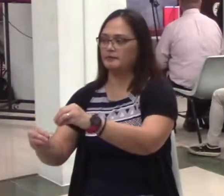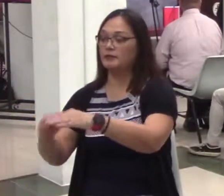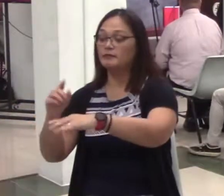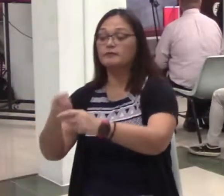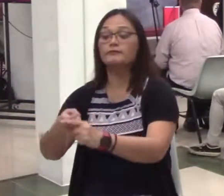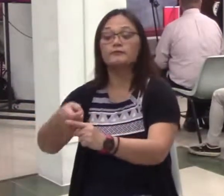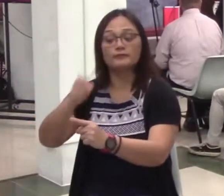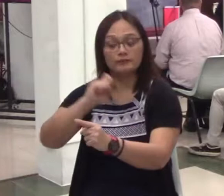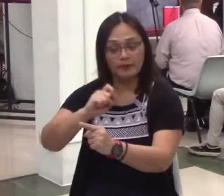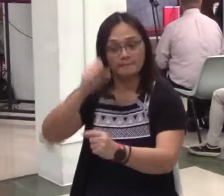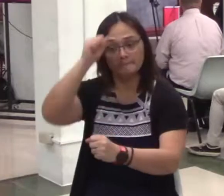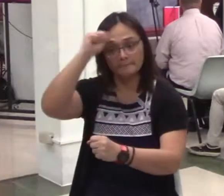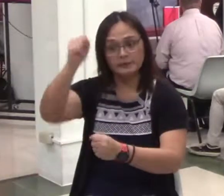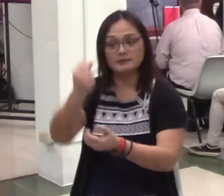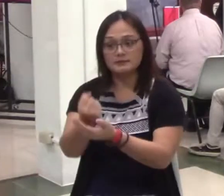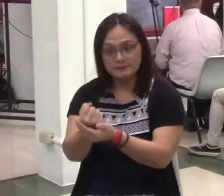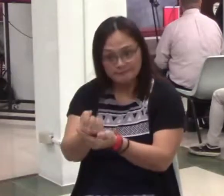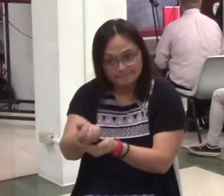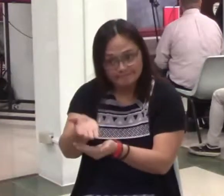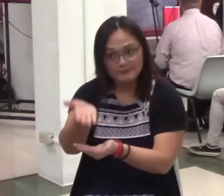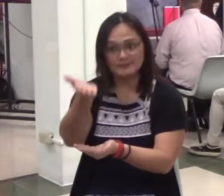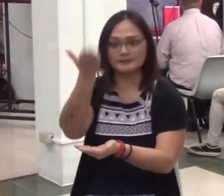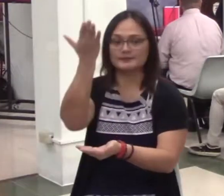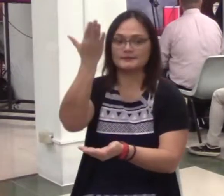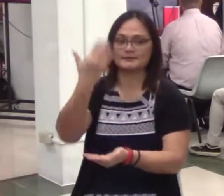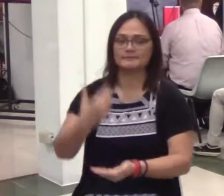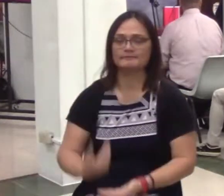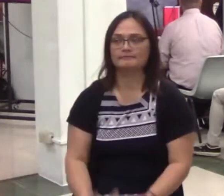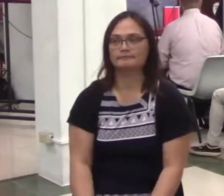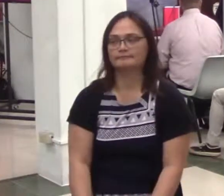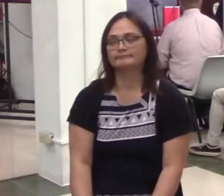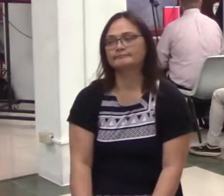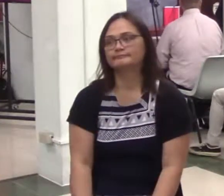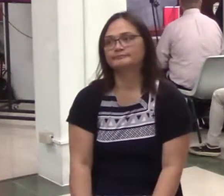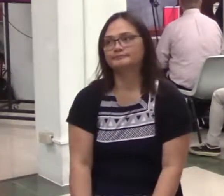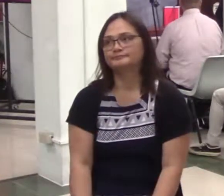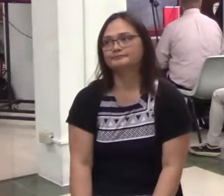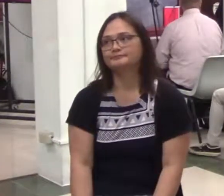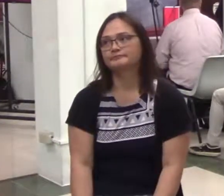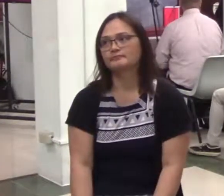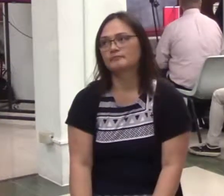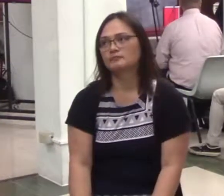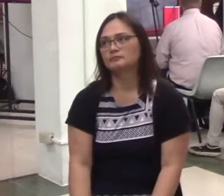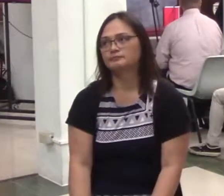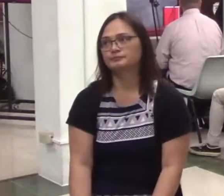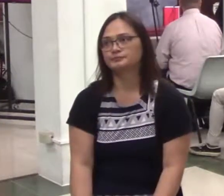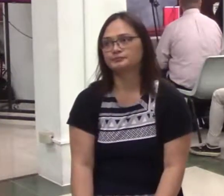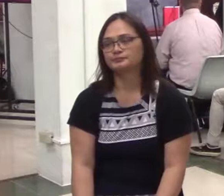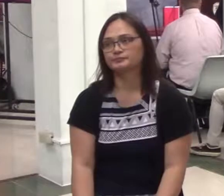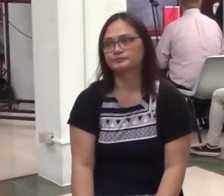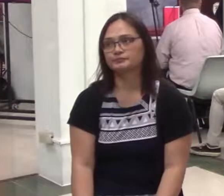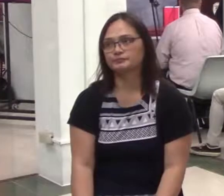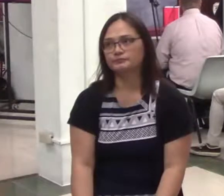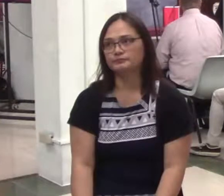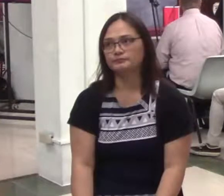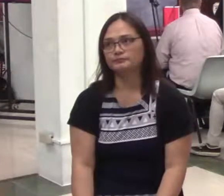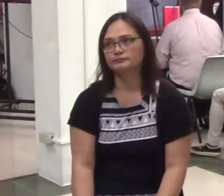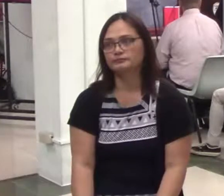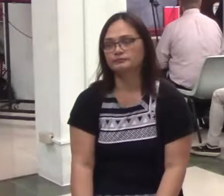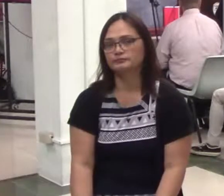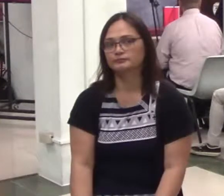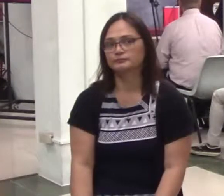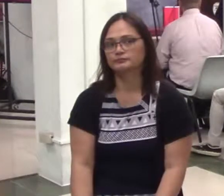Alam niyo, tabuti nilang ano. Did you know na ang ibinibigay po sa atin ng Panginoon